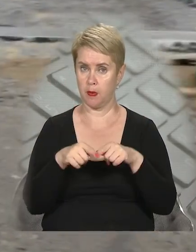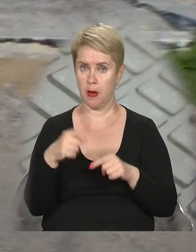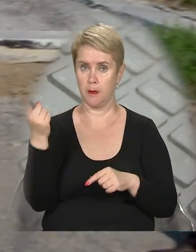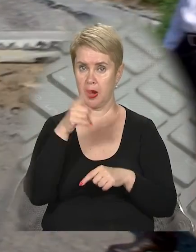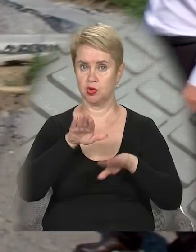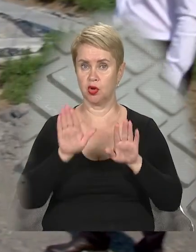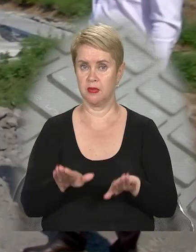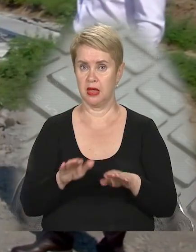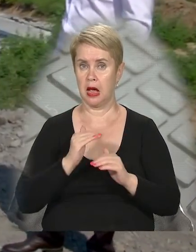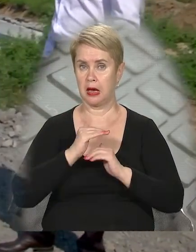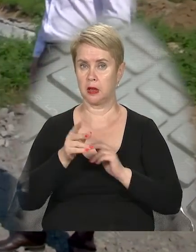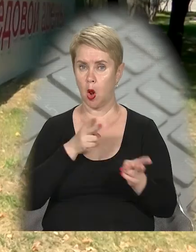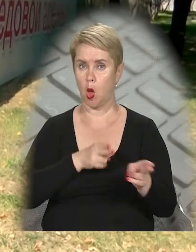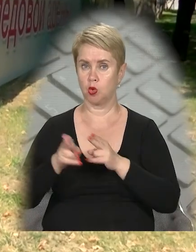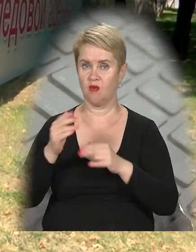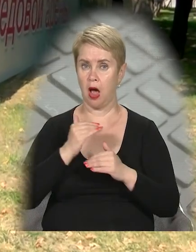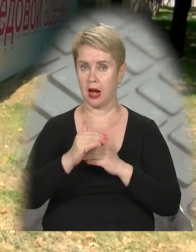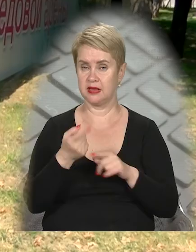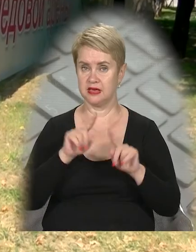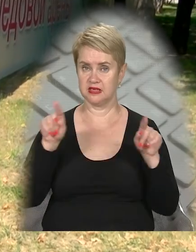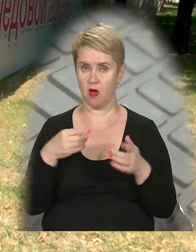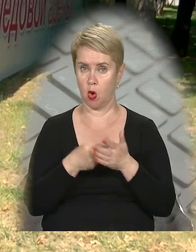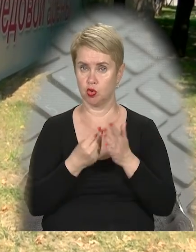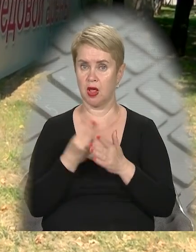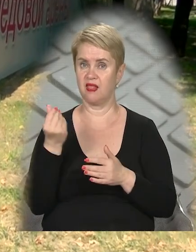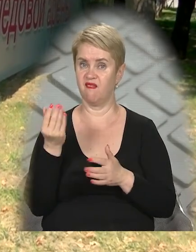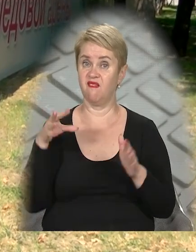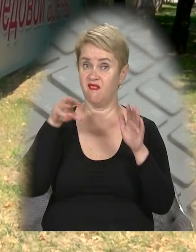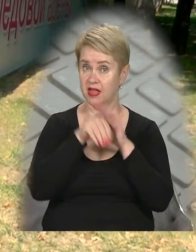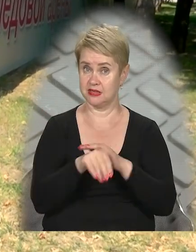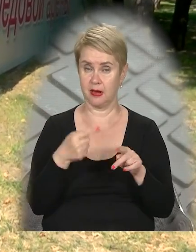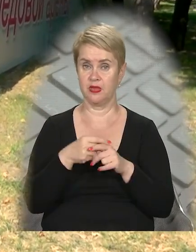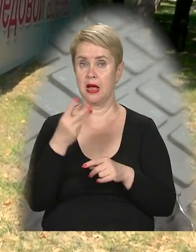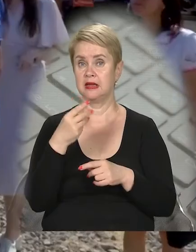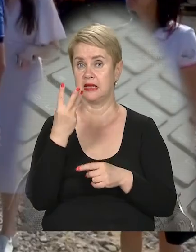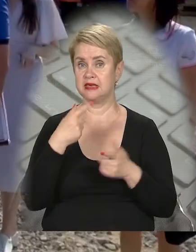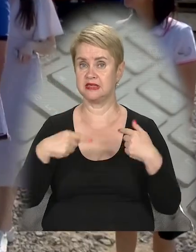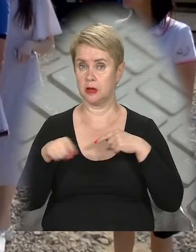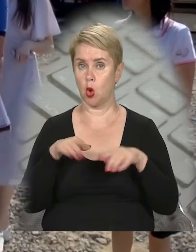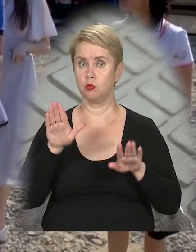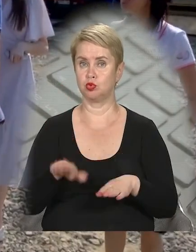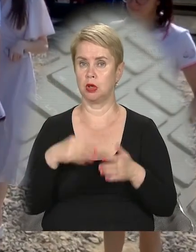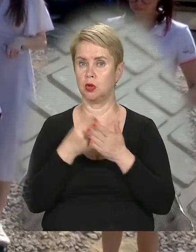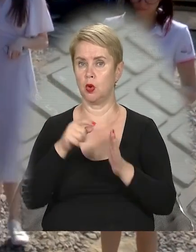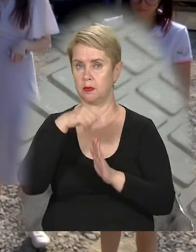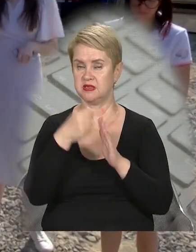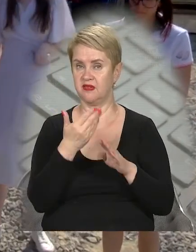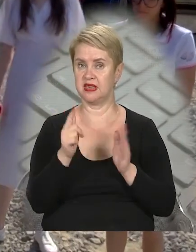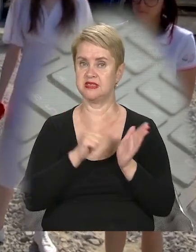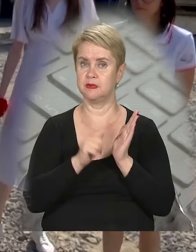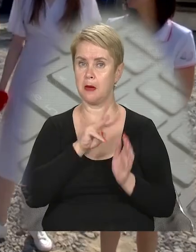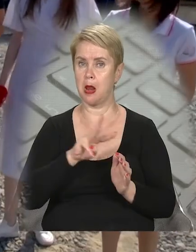першій у місті – критій льодовій арені. Її зводять коштами інвесторів. А от на інші три стадіони з бюджету міста виділили 70